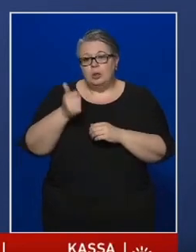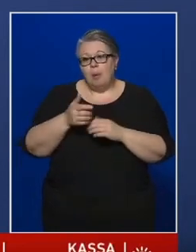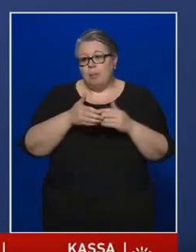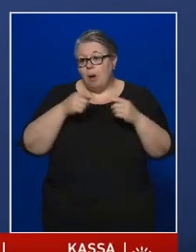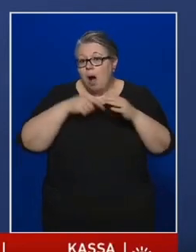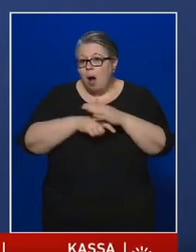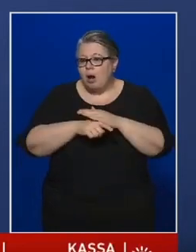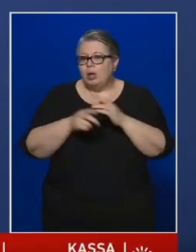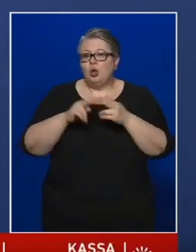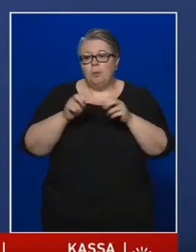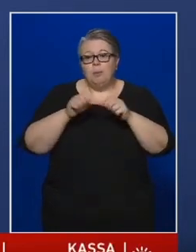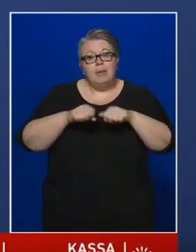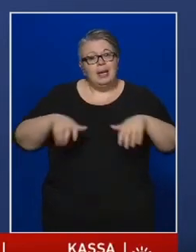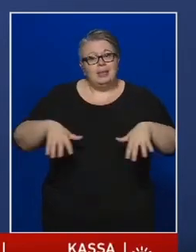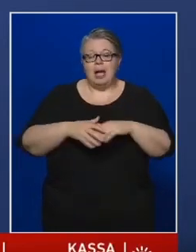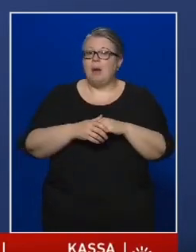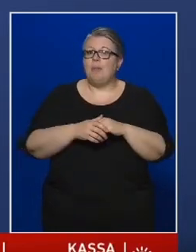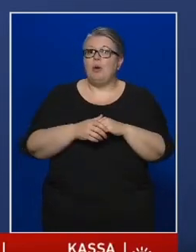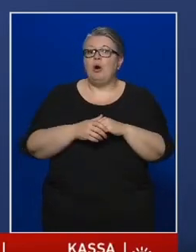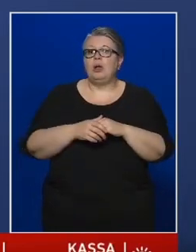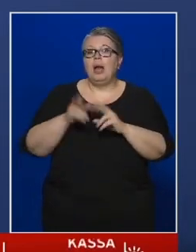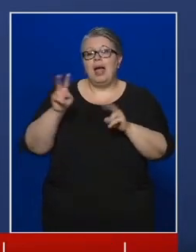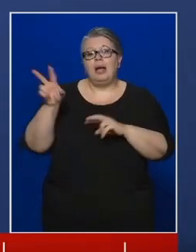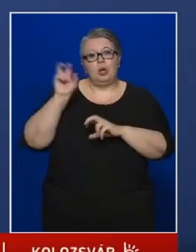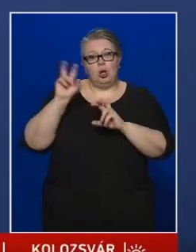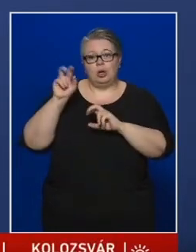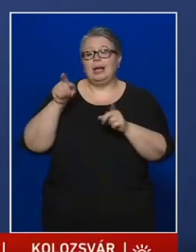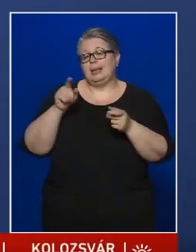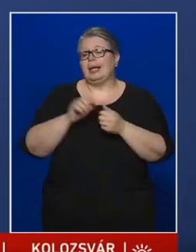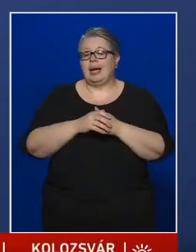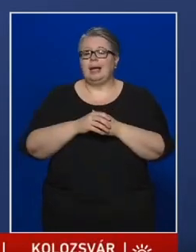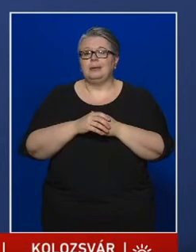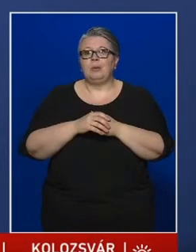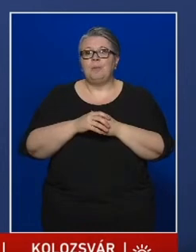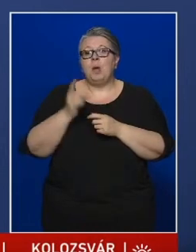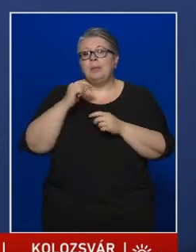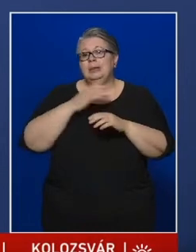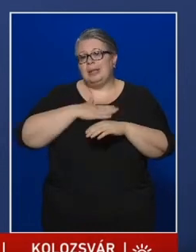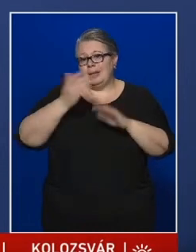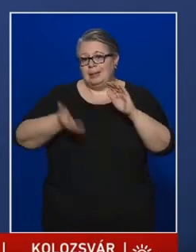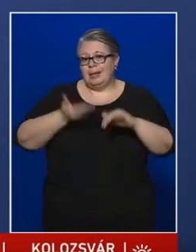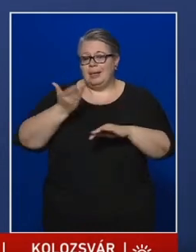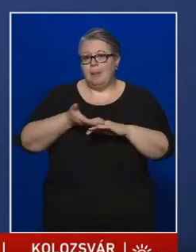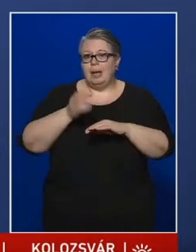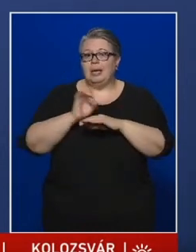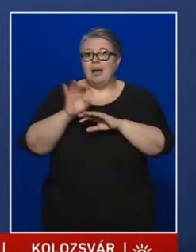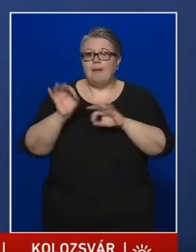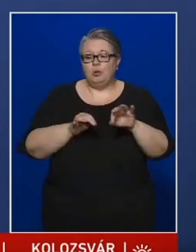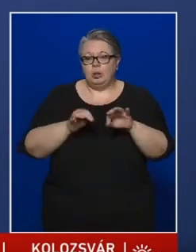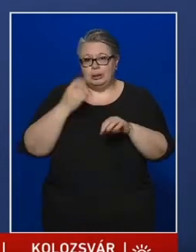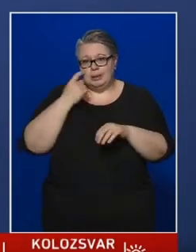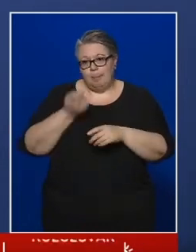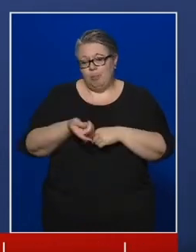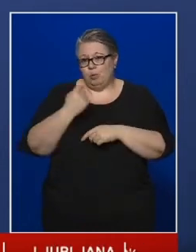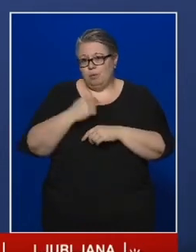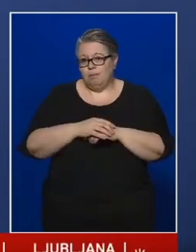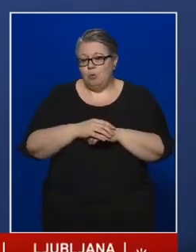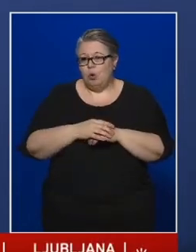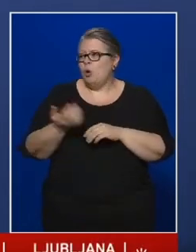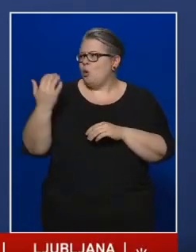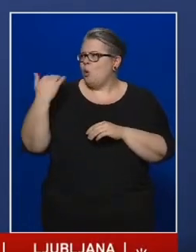több médiában is majd hallhatjuk ezeket. Amit kiemelnék járványügyi szempontból,